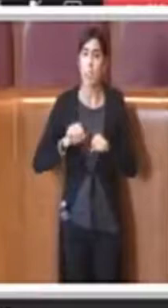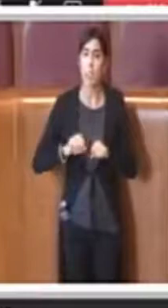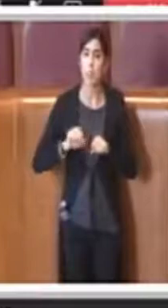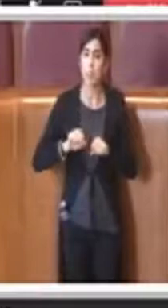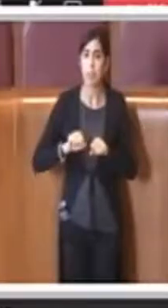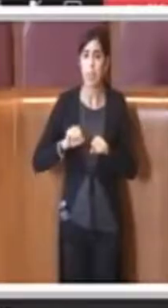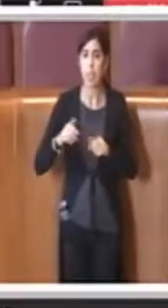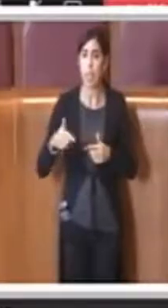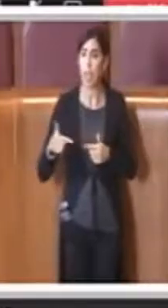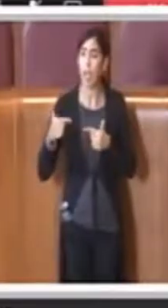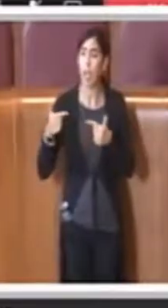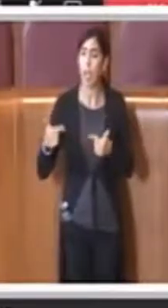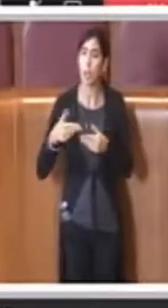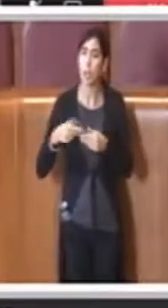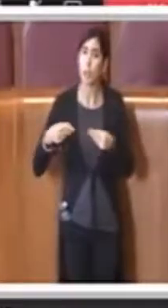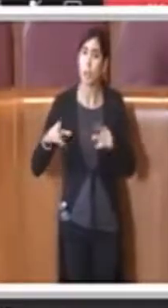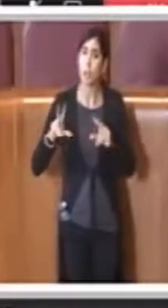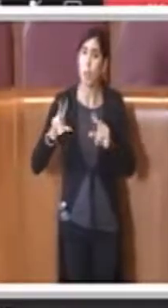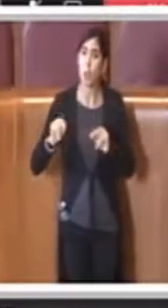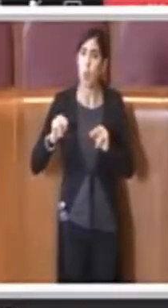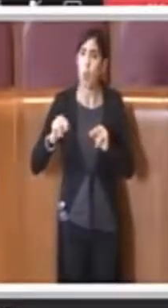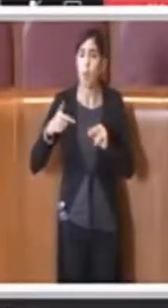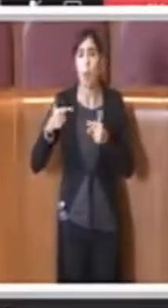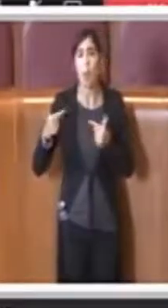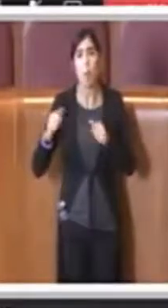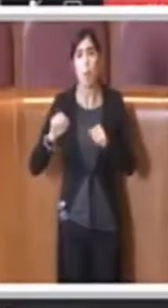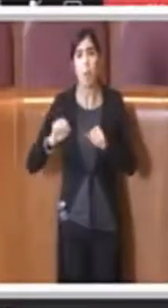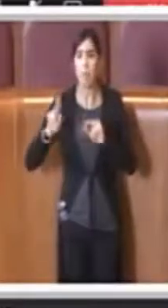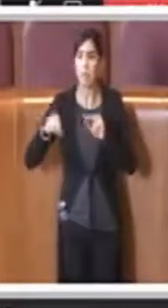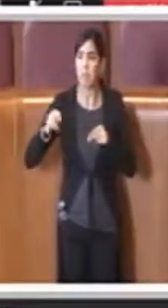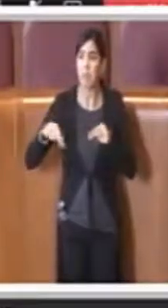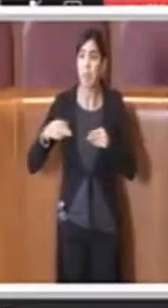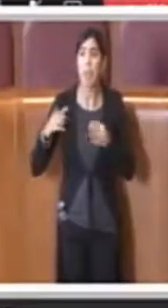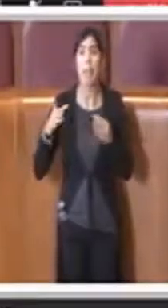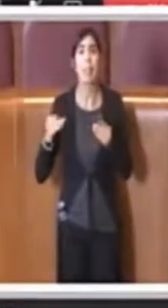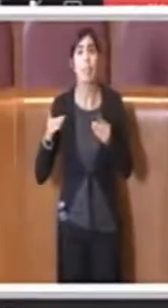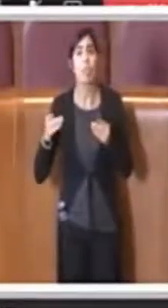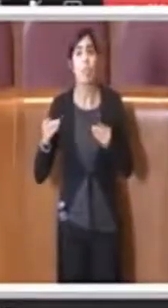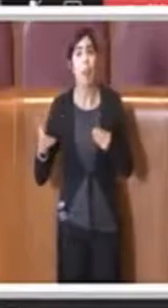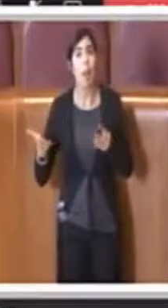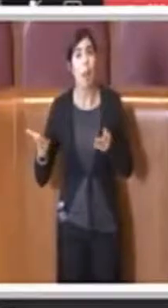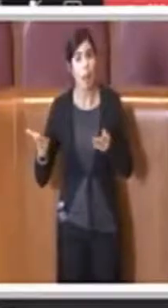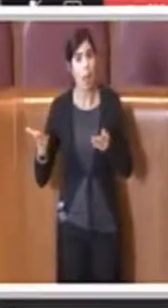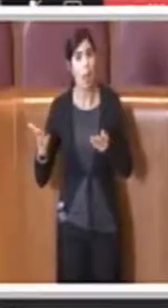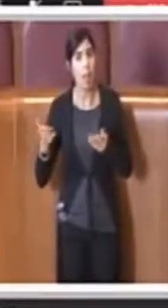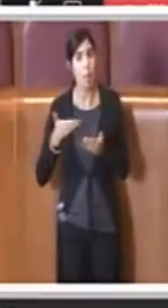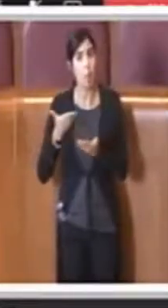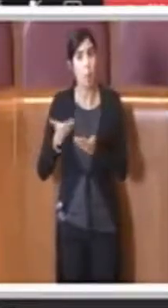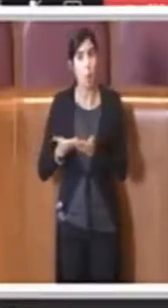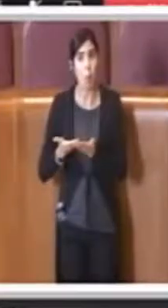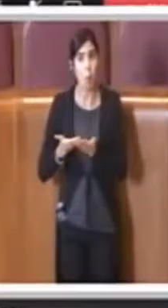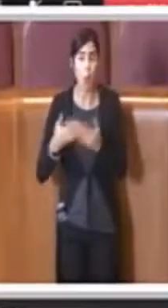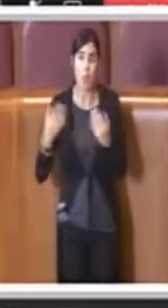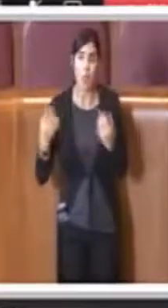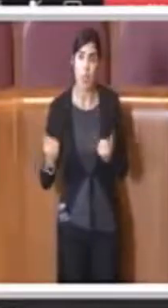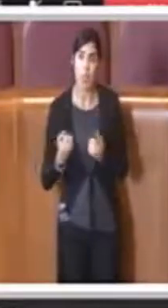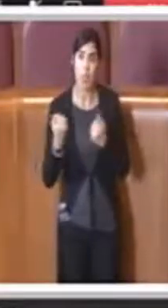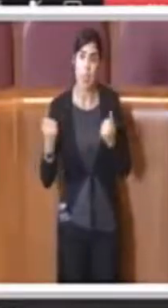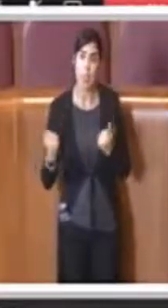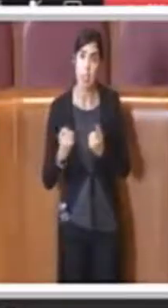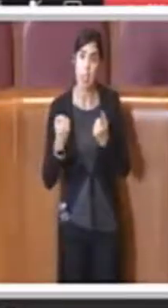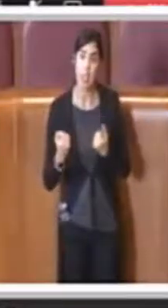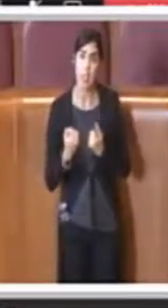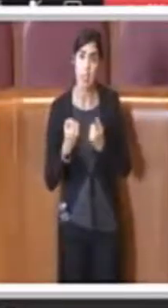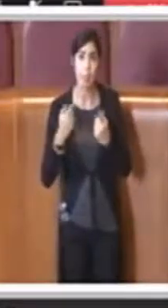mettere in campo la possibilità per i cittadini di firmare digitalmente le proposte di delibera di iniziativa popolare